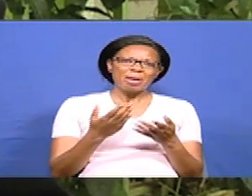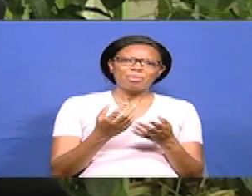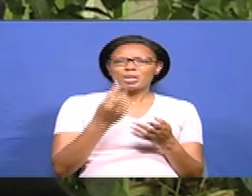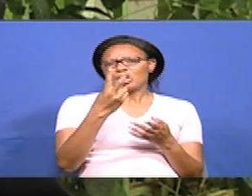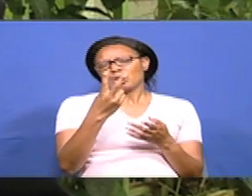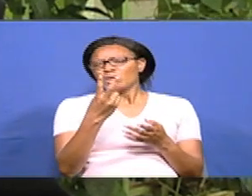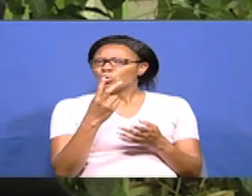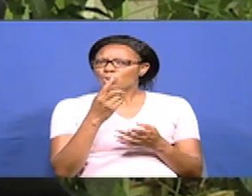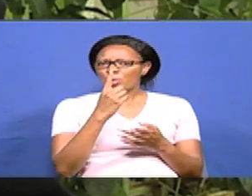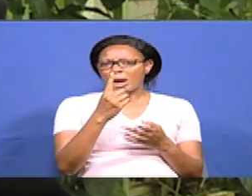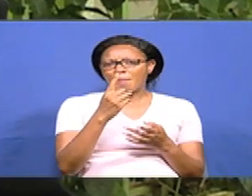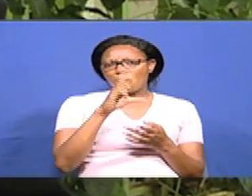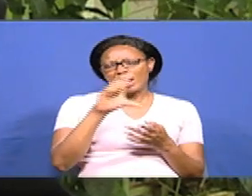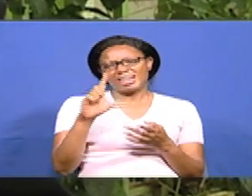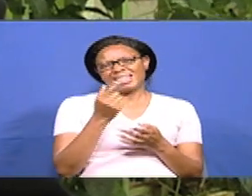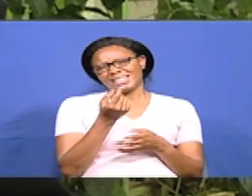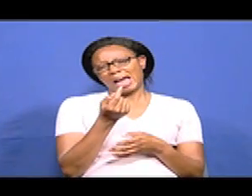minimal. Kama 1 liter, 2 liters.